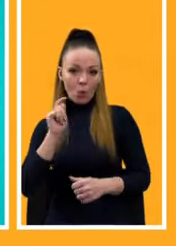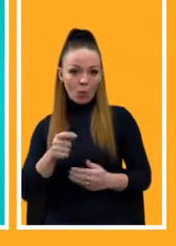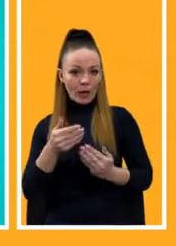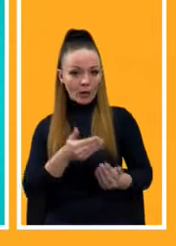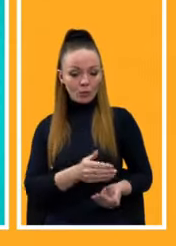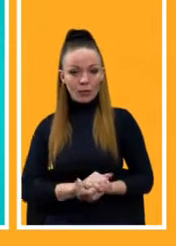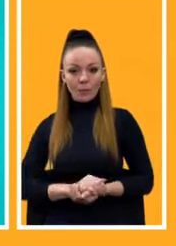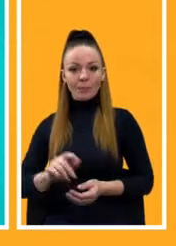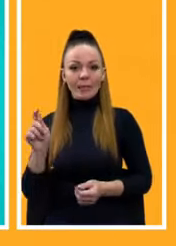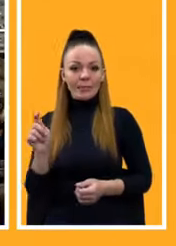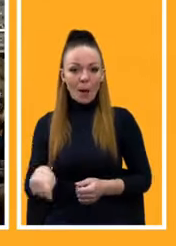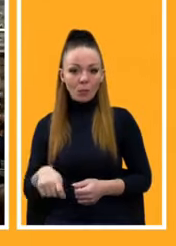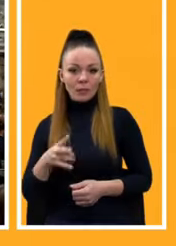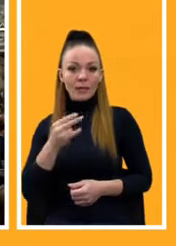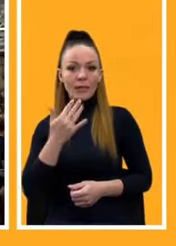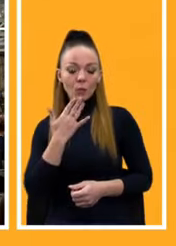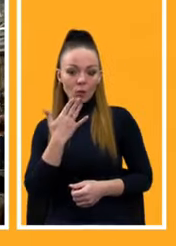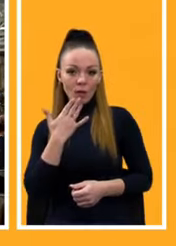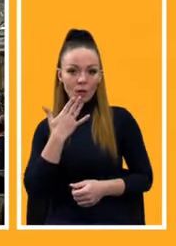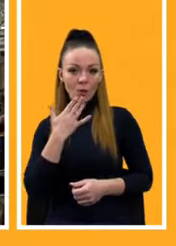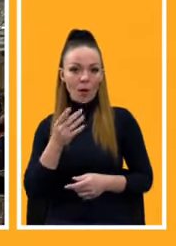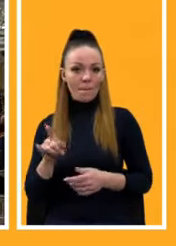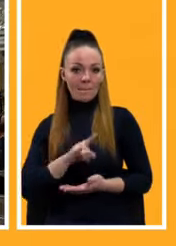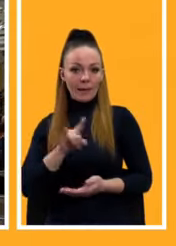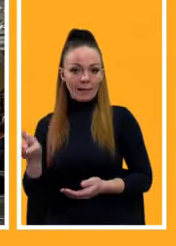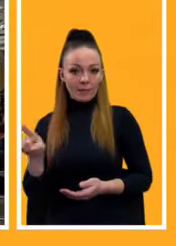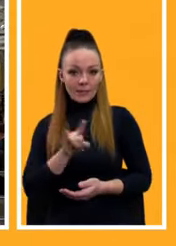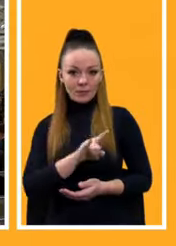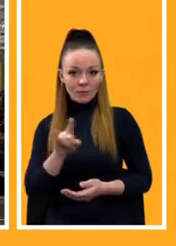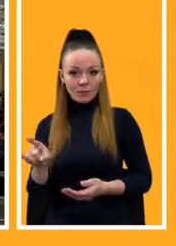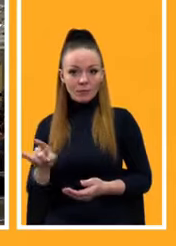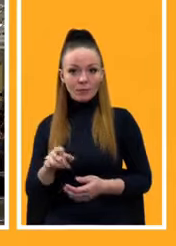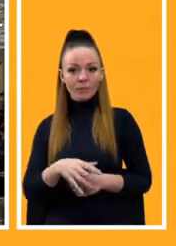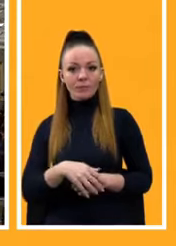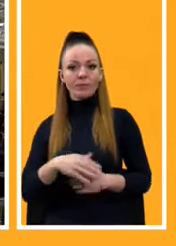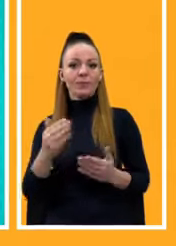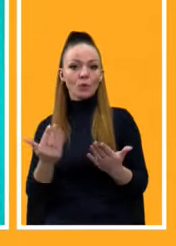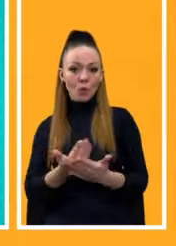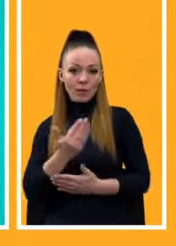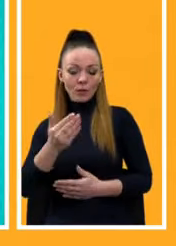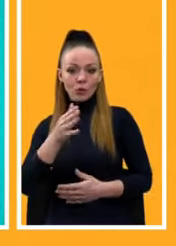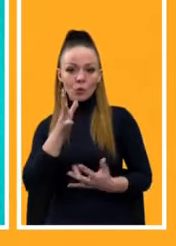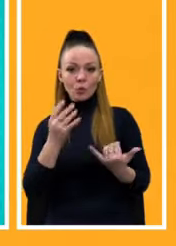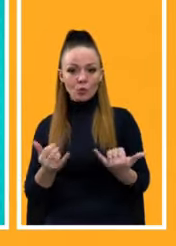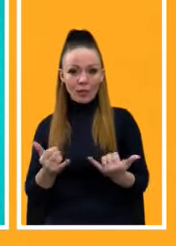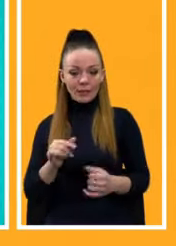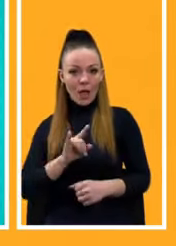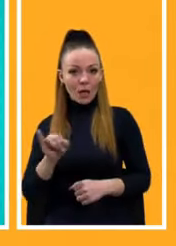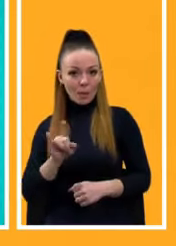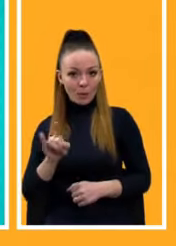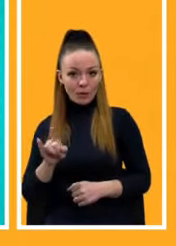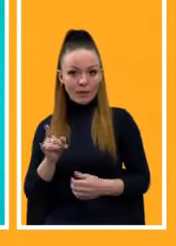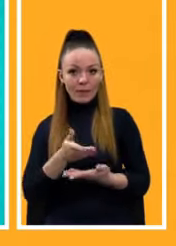Запуск національного перевізника, нові сучасні аеропорти, ви вже